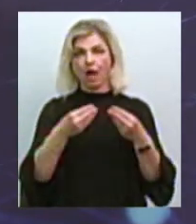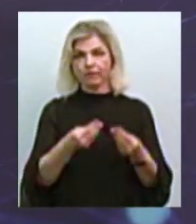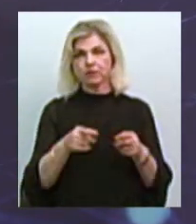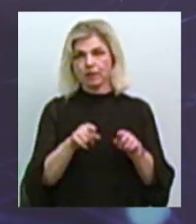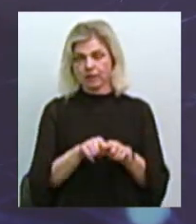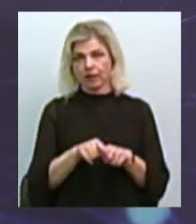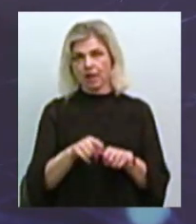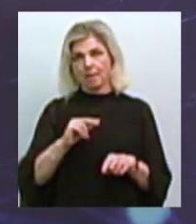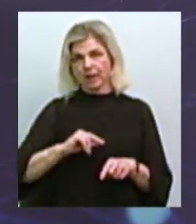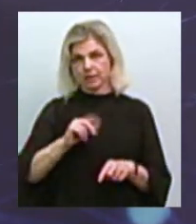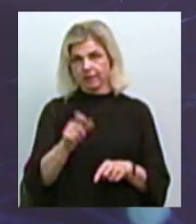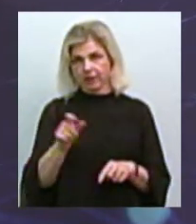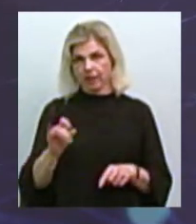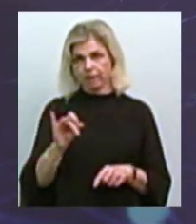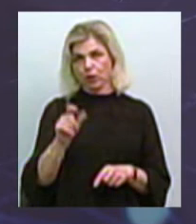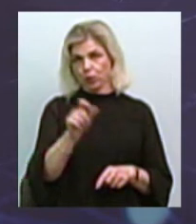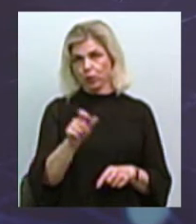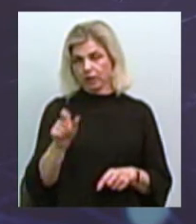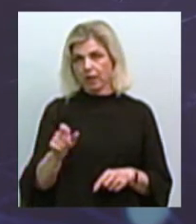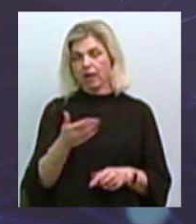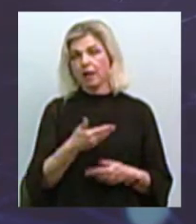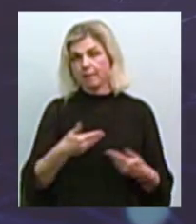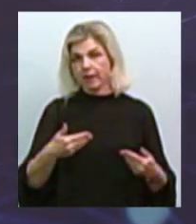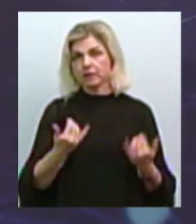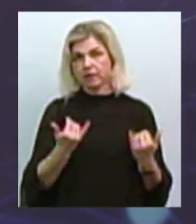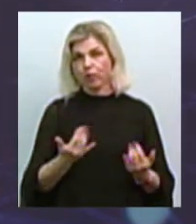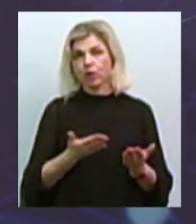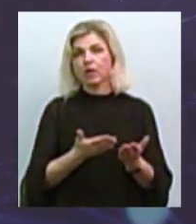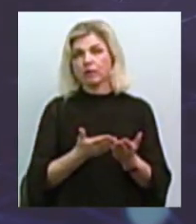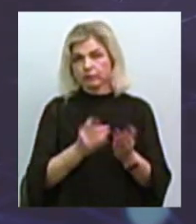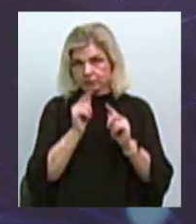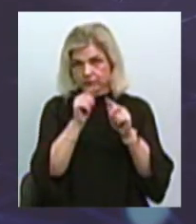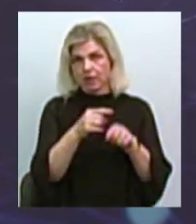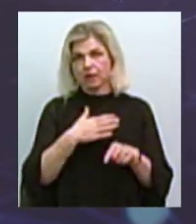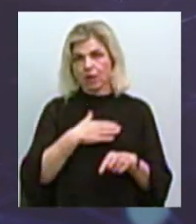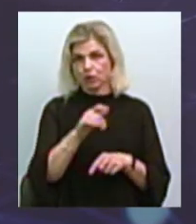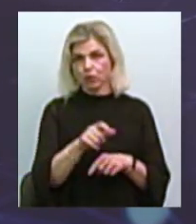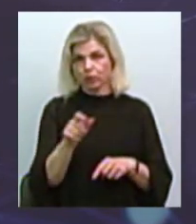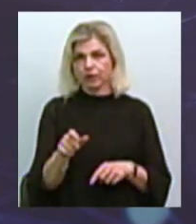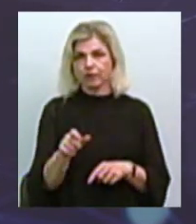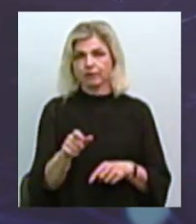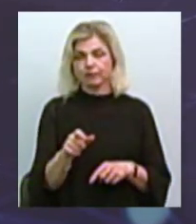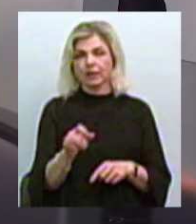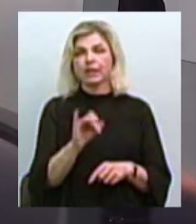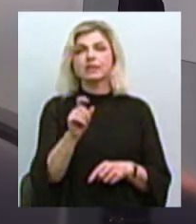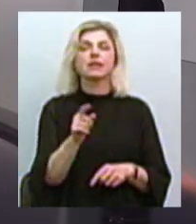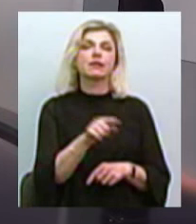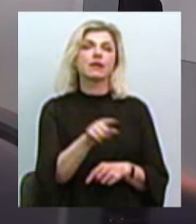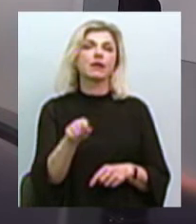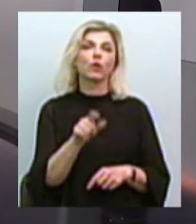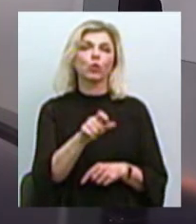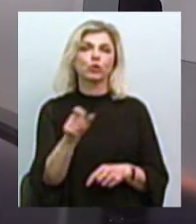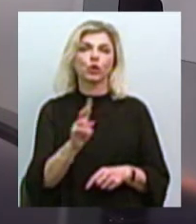працівників і людей. І ми орієнтуємо сьогодні наших клієнтів і тих людей, які в